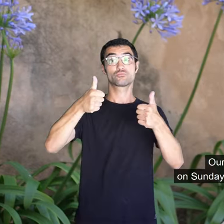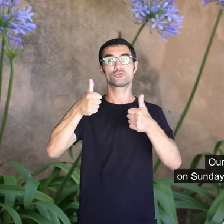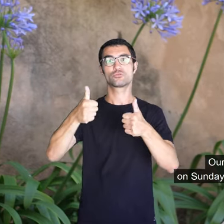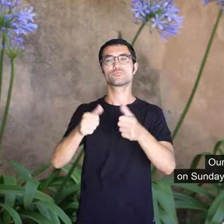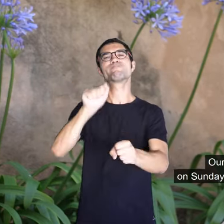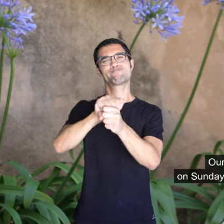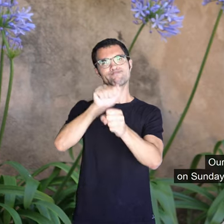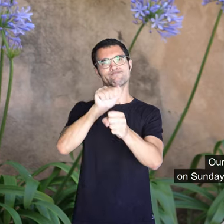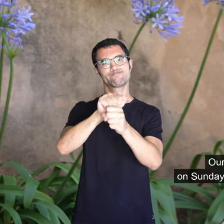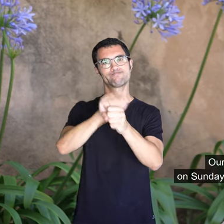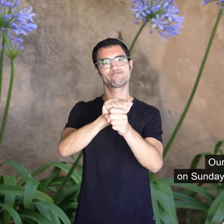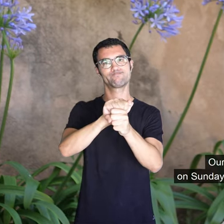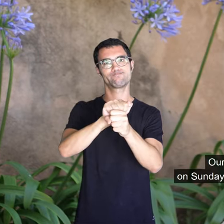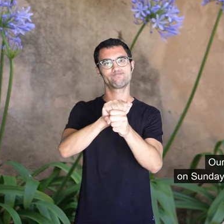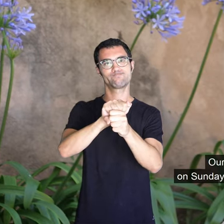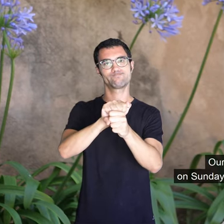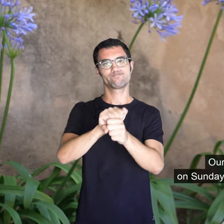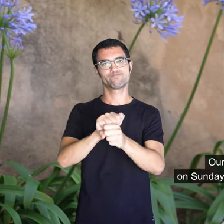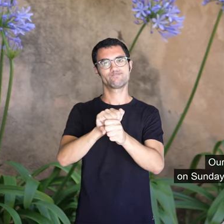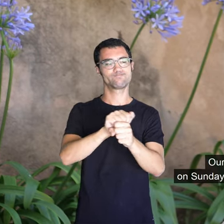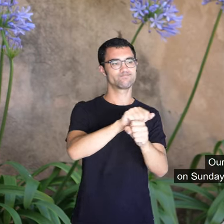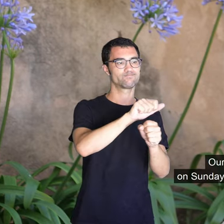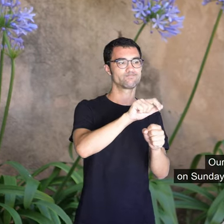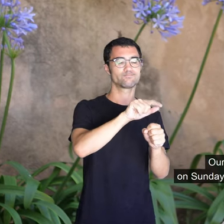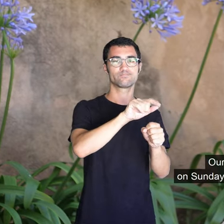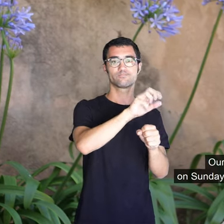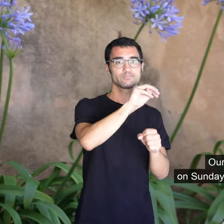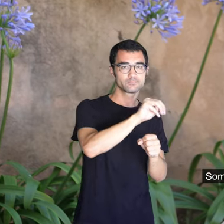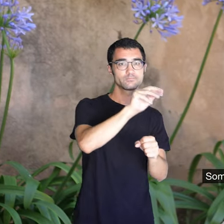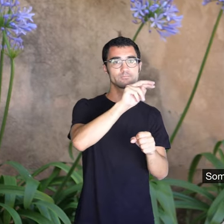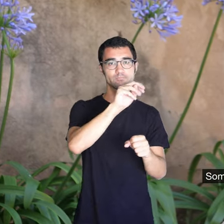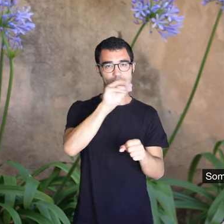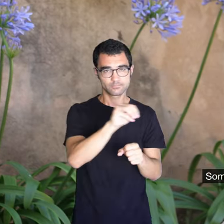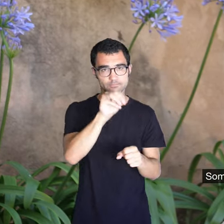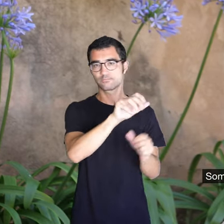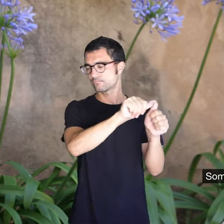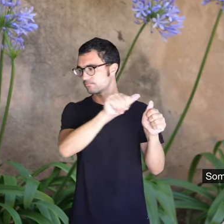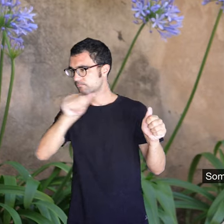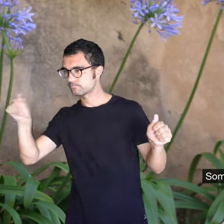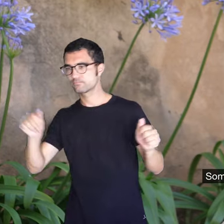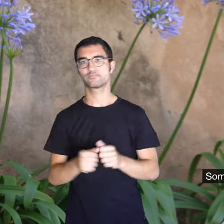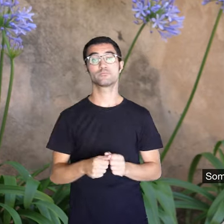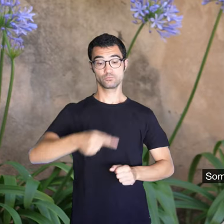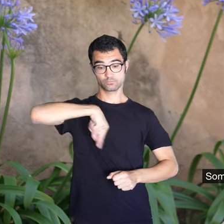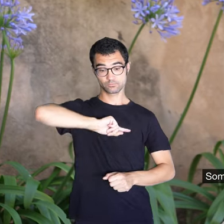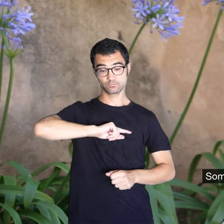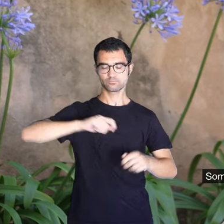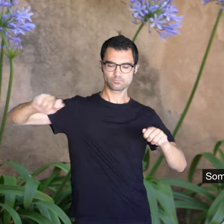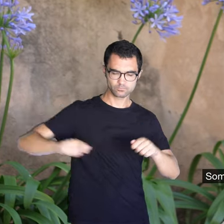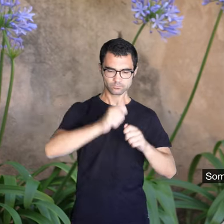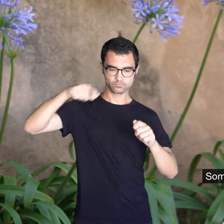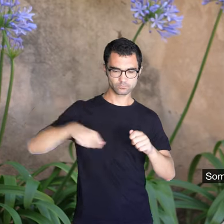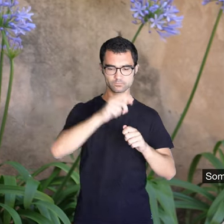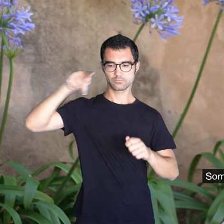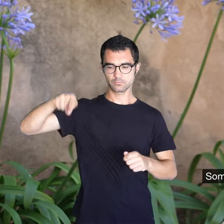faner. I nosaltres havíem de llestir palangres, que anava de palangre. I havíem de llestir